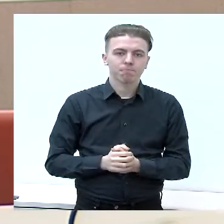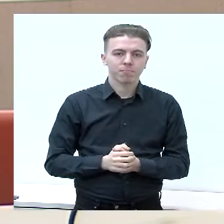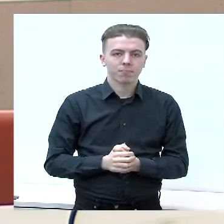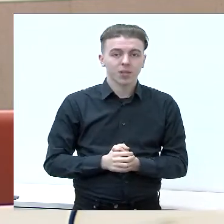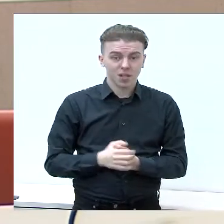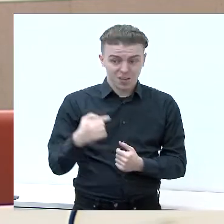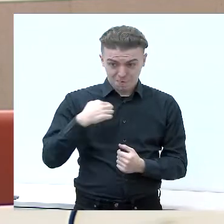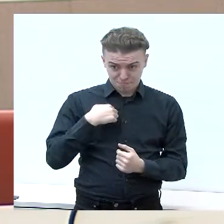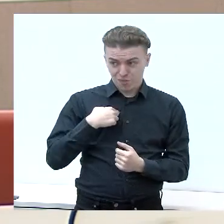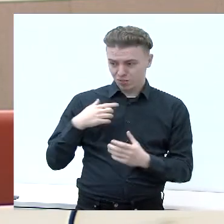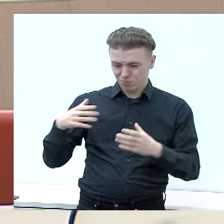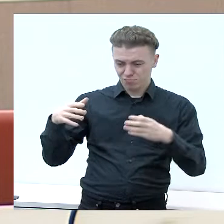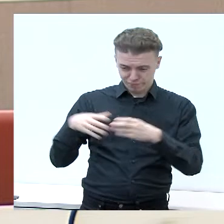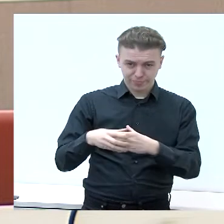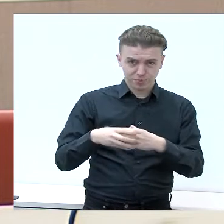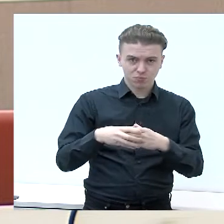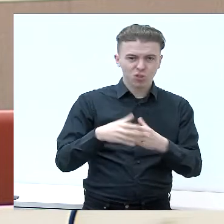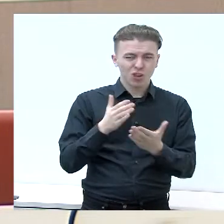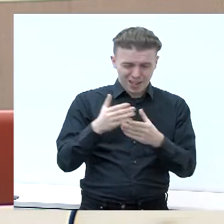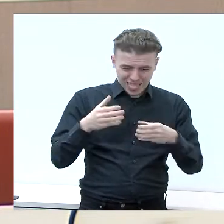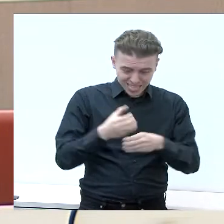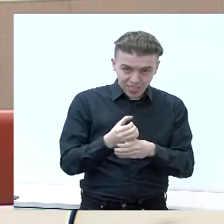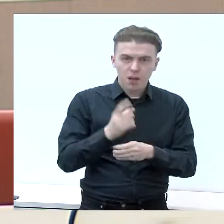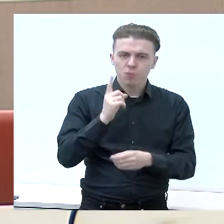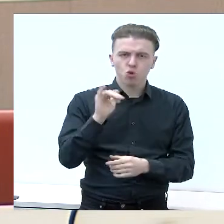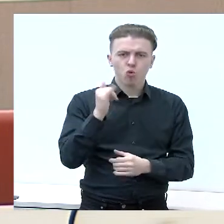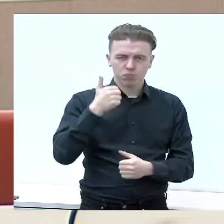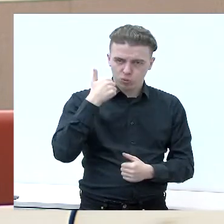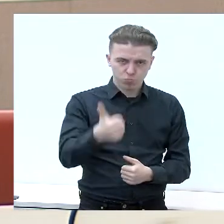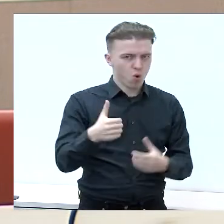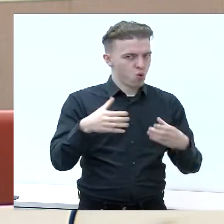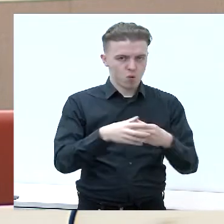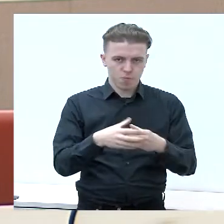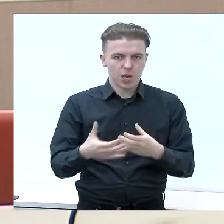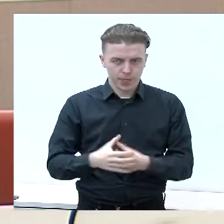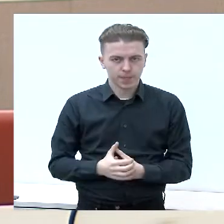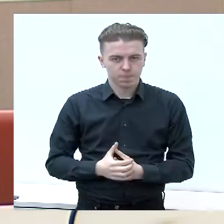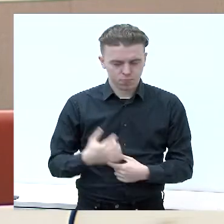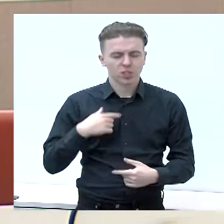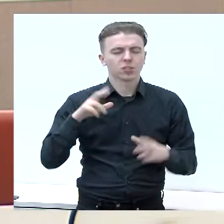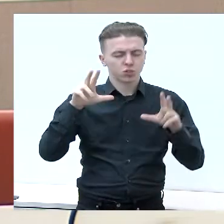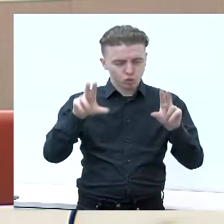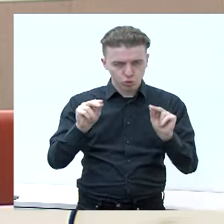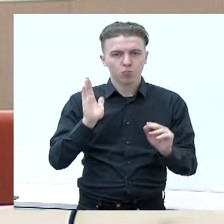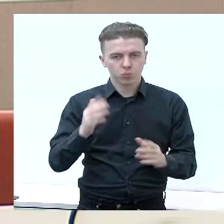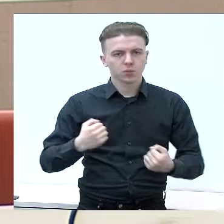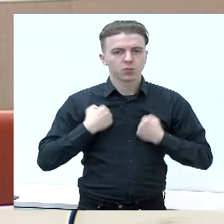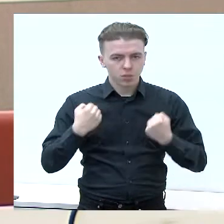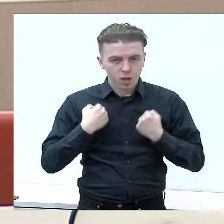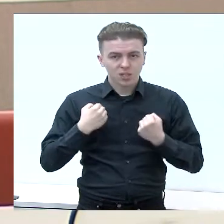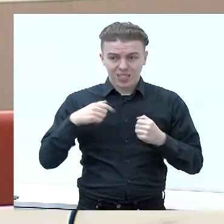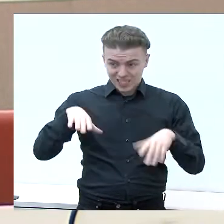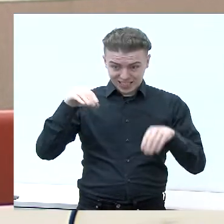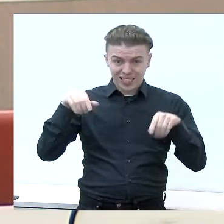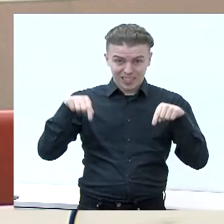nedidelę, bet tikrai kokybišką komandą, kur tikrai stengsimės šituose rinkimuose